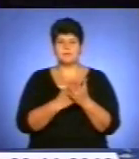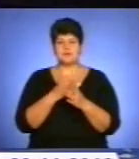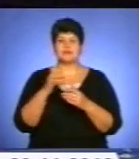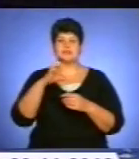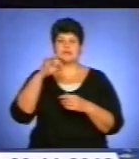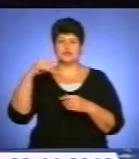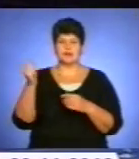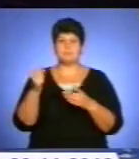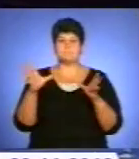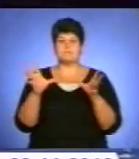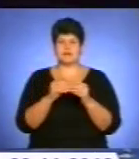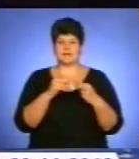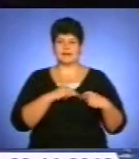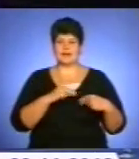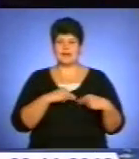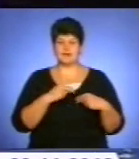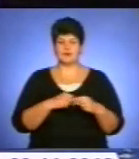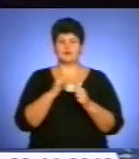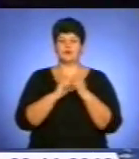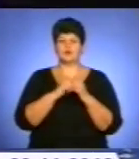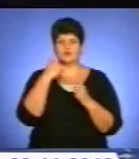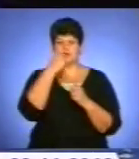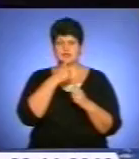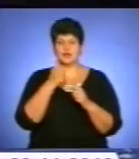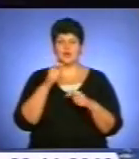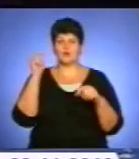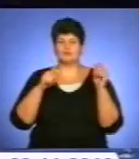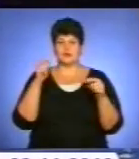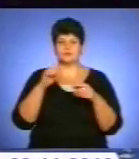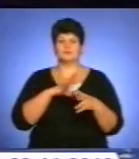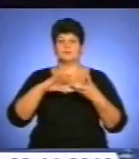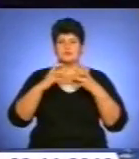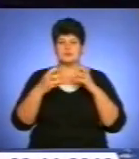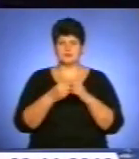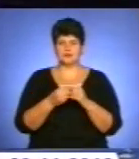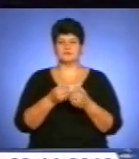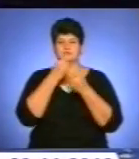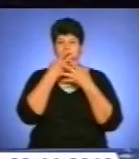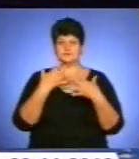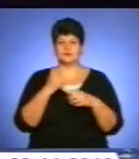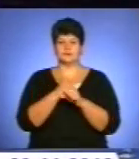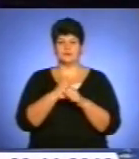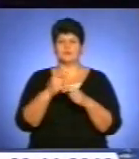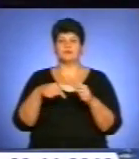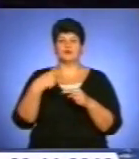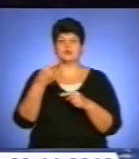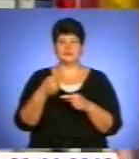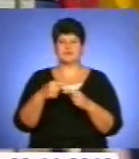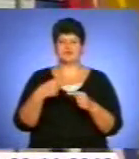Організатори та учасники на щорічній конференції підбивали підсумки плідної роботи. Про це у наступному сюжеті.